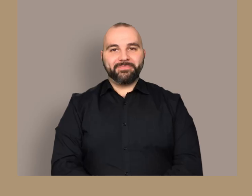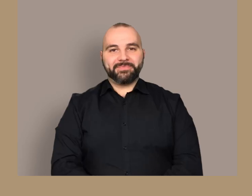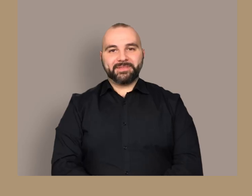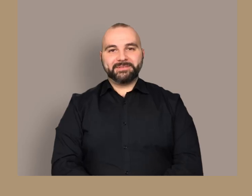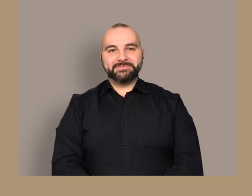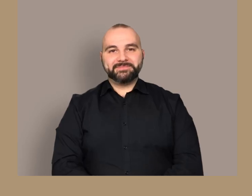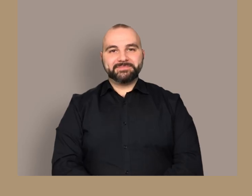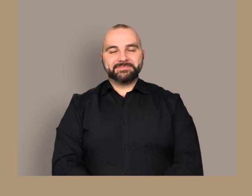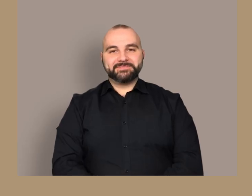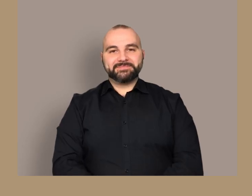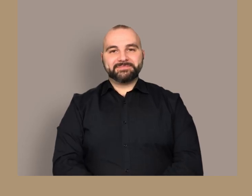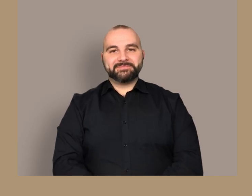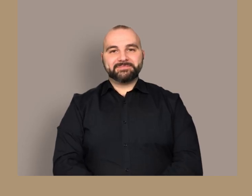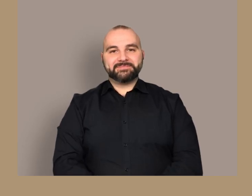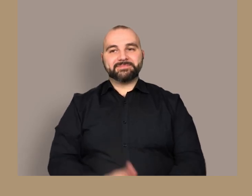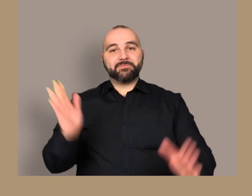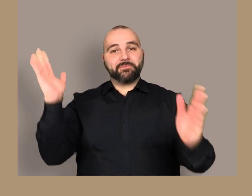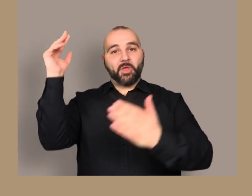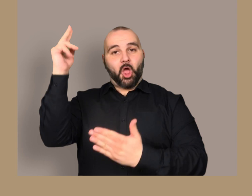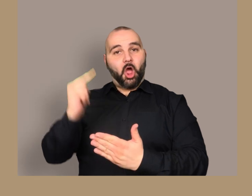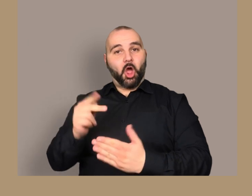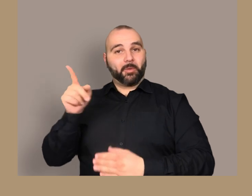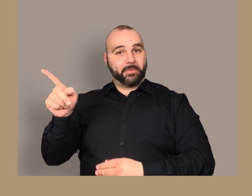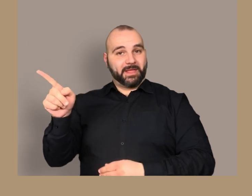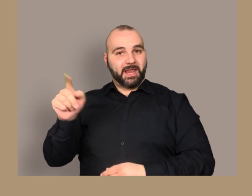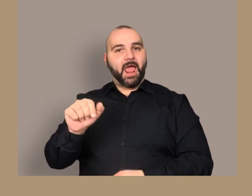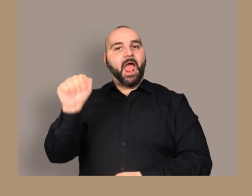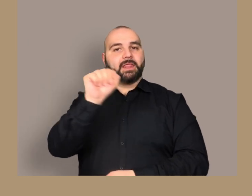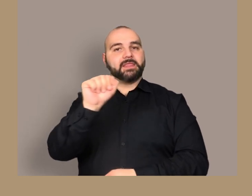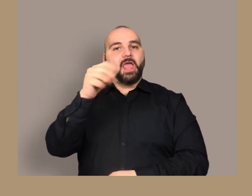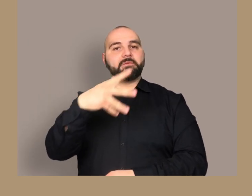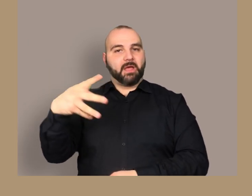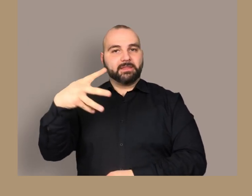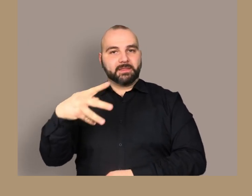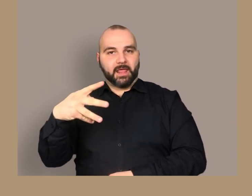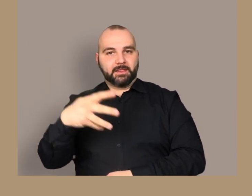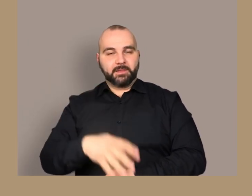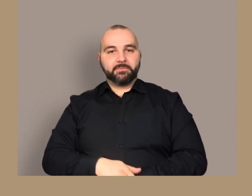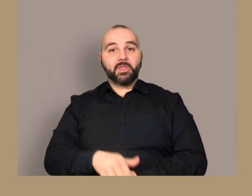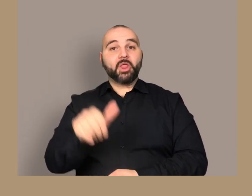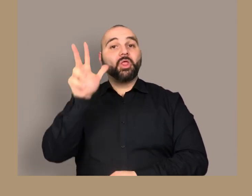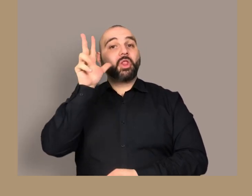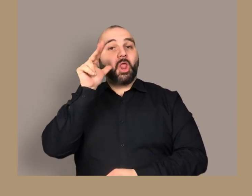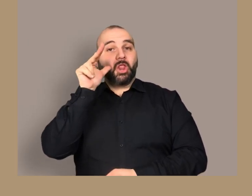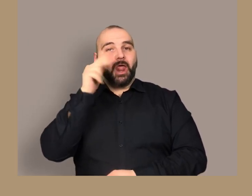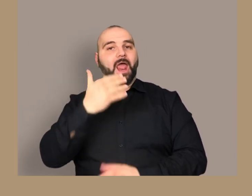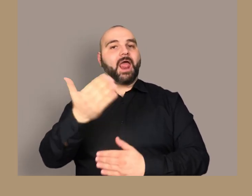Andrea Mantegna Donna vestita all'antica e vecchio in abiti orientali